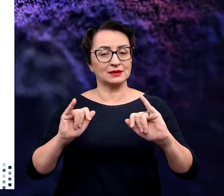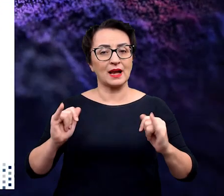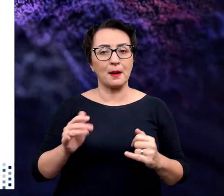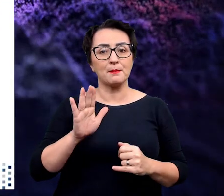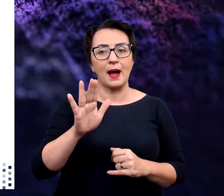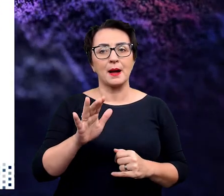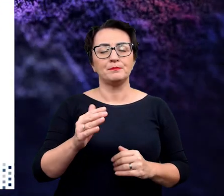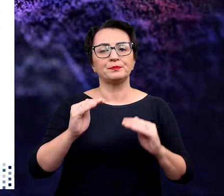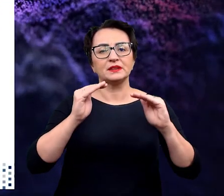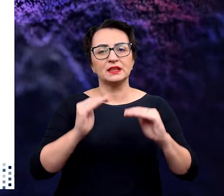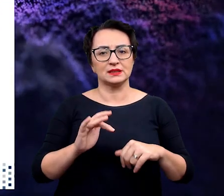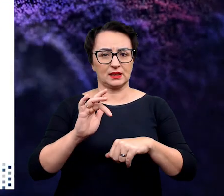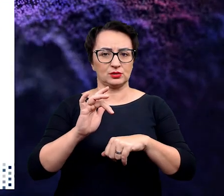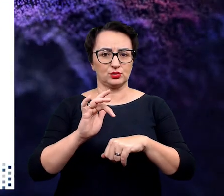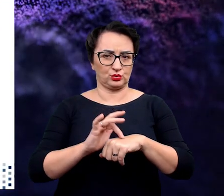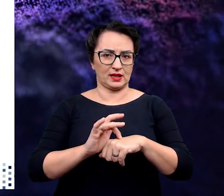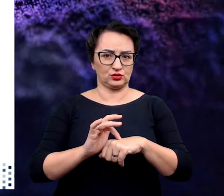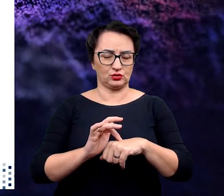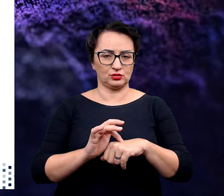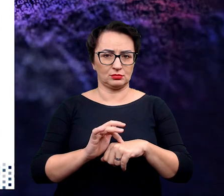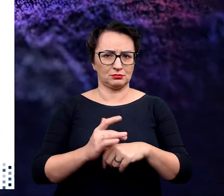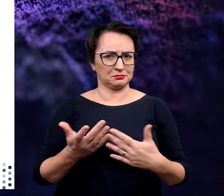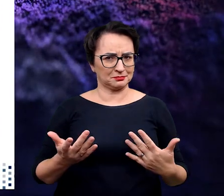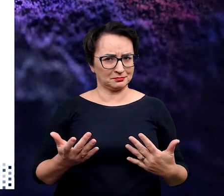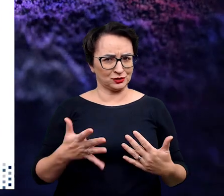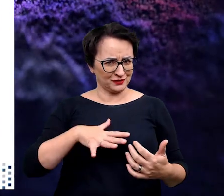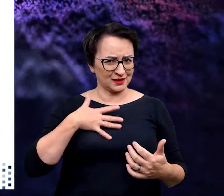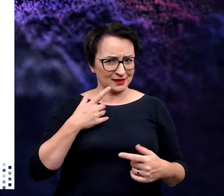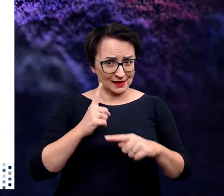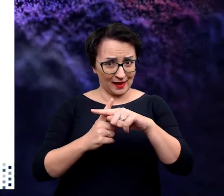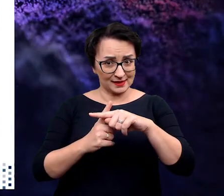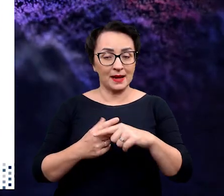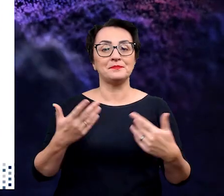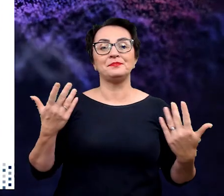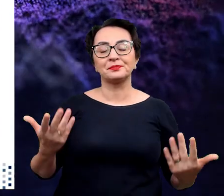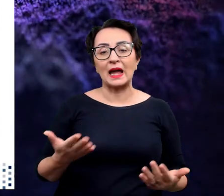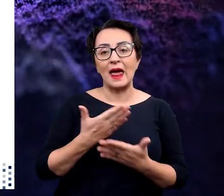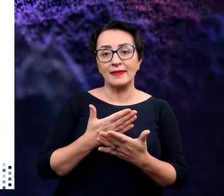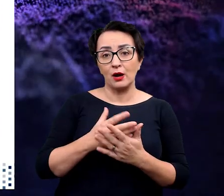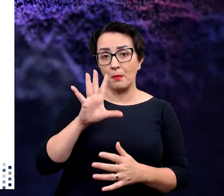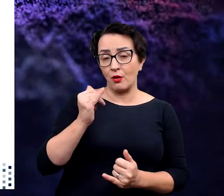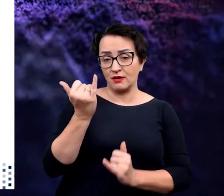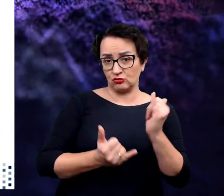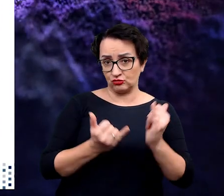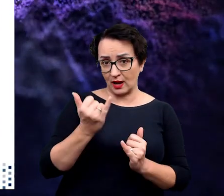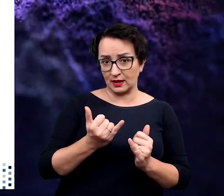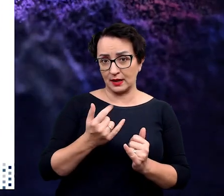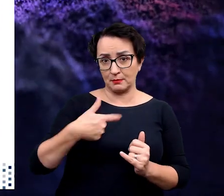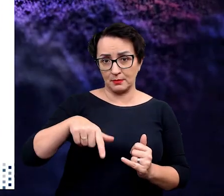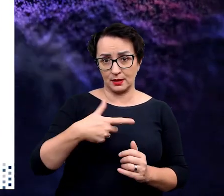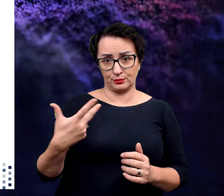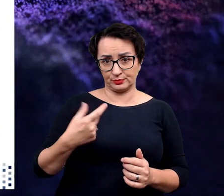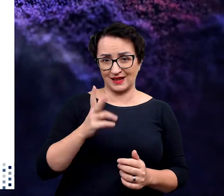zaletę, że ma relatywnie niską skuteczność. To jest paradoksalne, że to jest zaleta. Jest zaletą dlatego, że